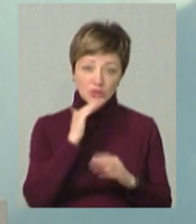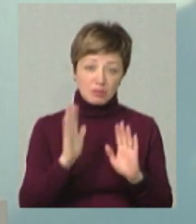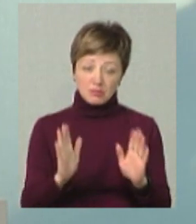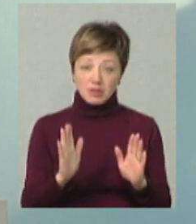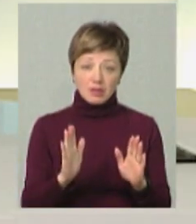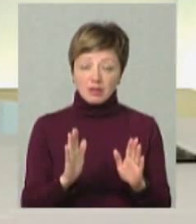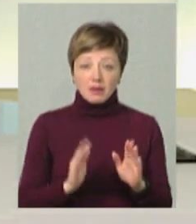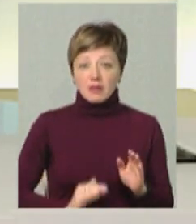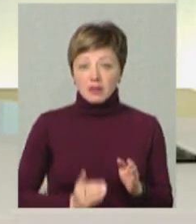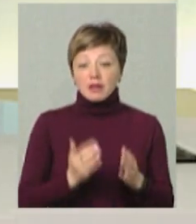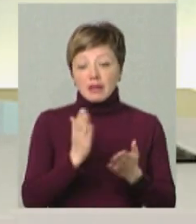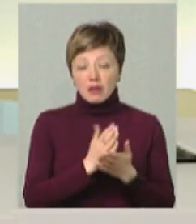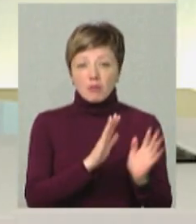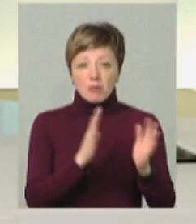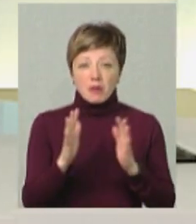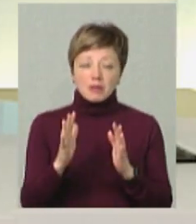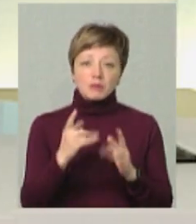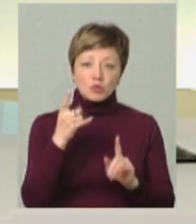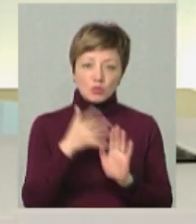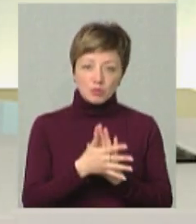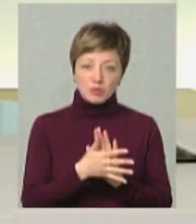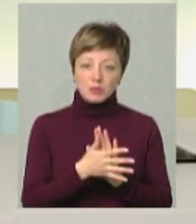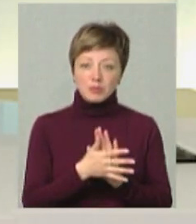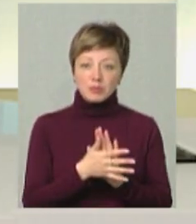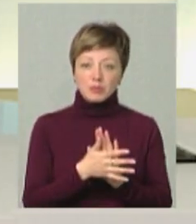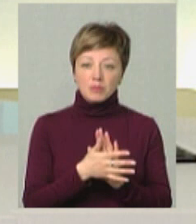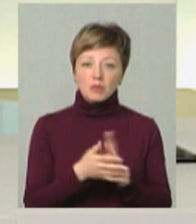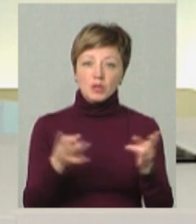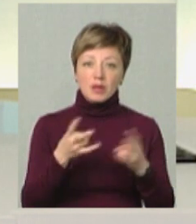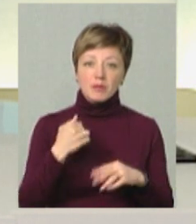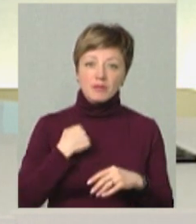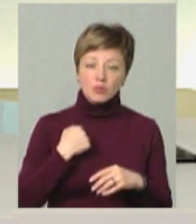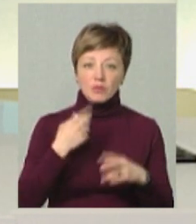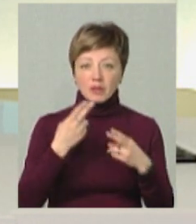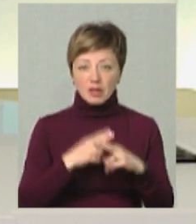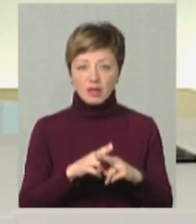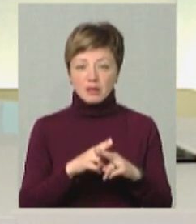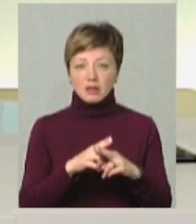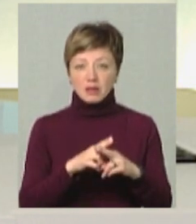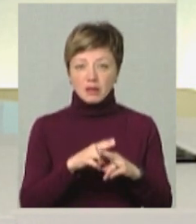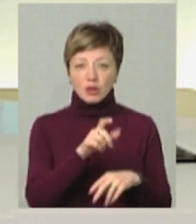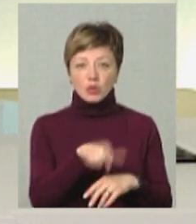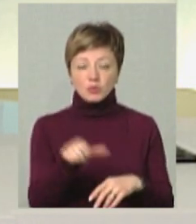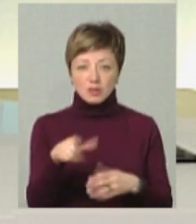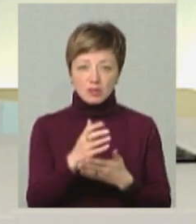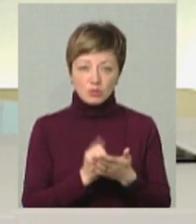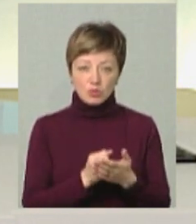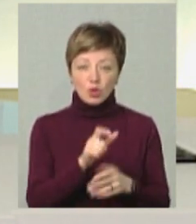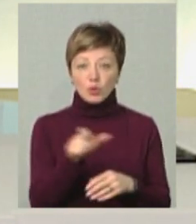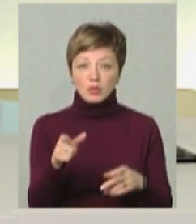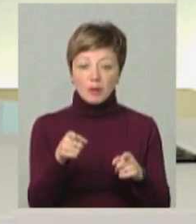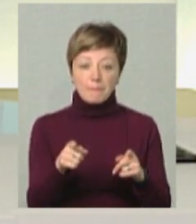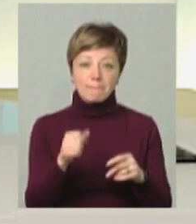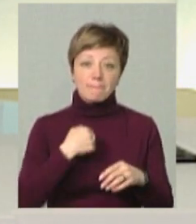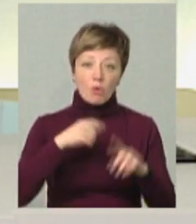Вистачає підрядників, є певні моменти, ми розуміємо, що, якби, є потреба і військових, і ті самі техніки, і тих самих людських ресурсів, ті люди, які там